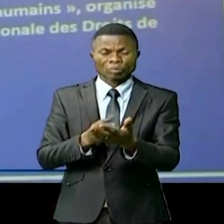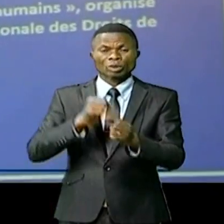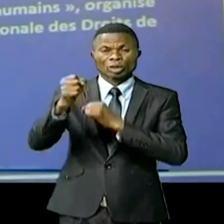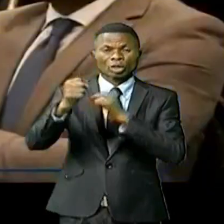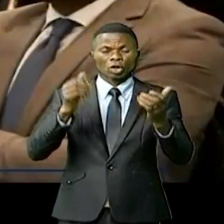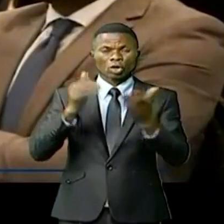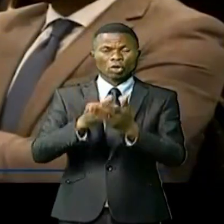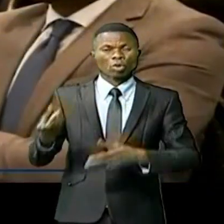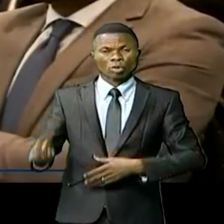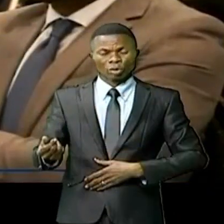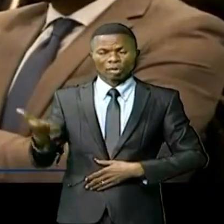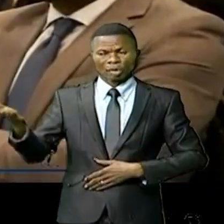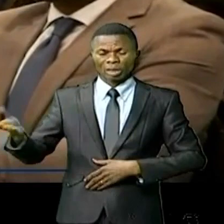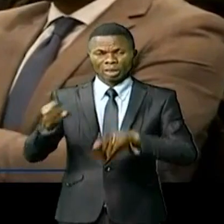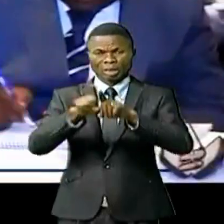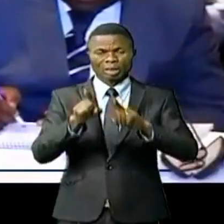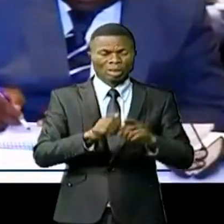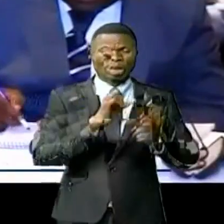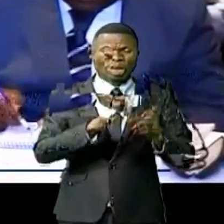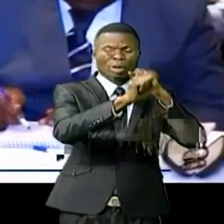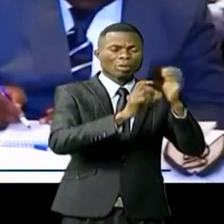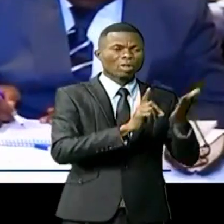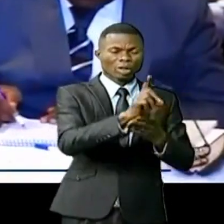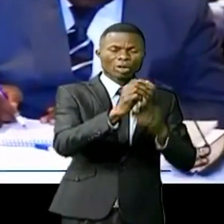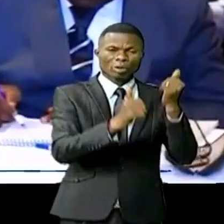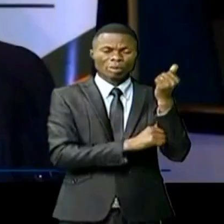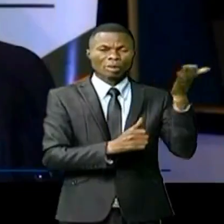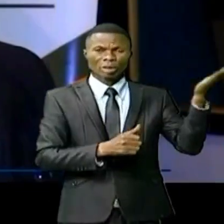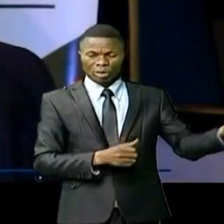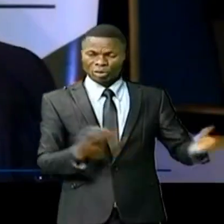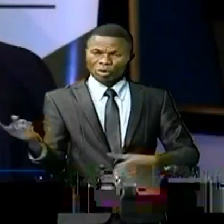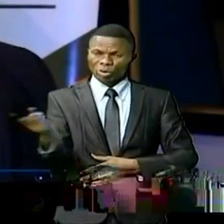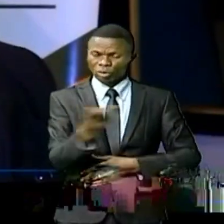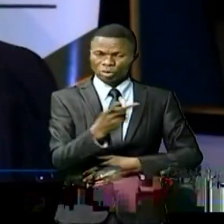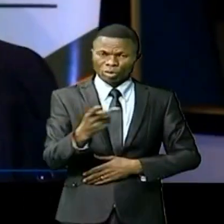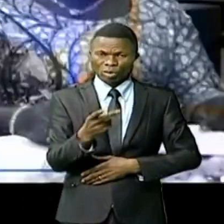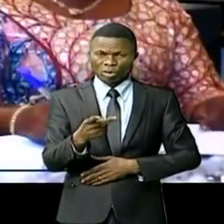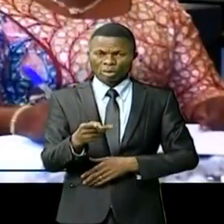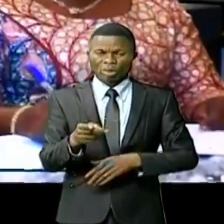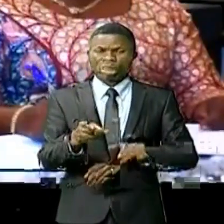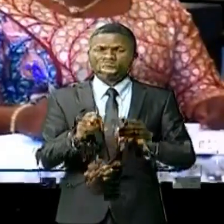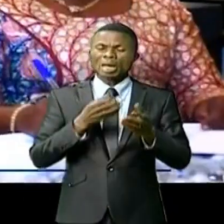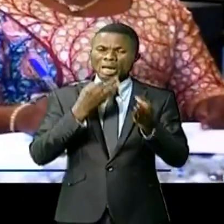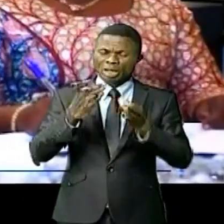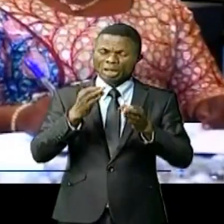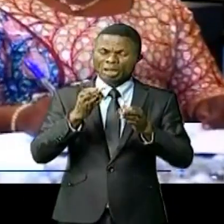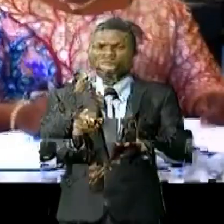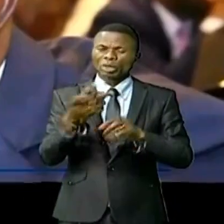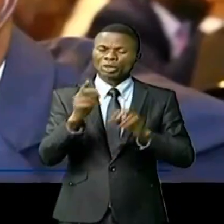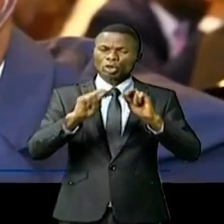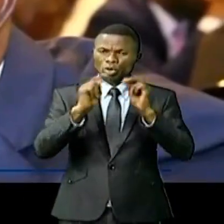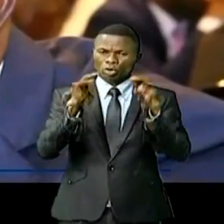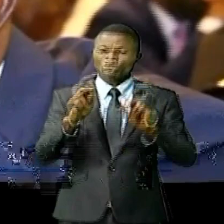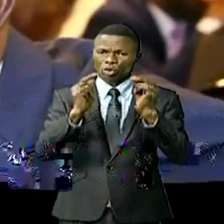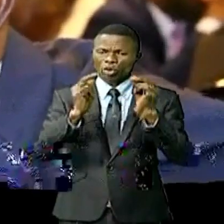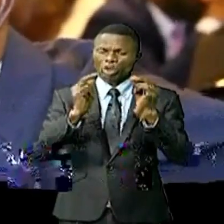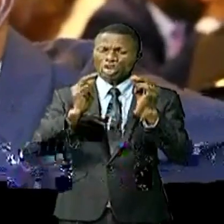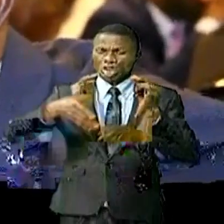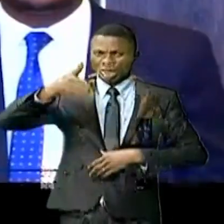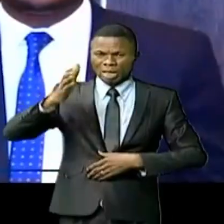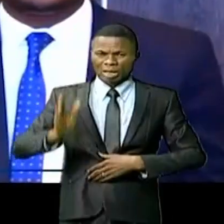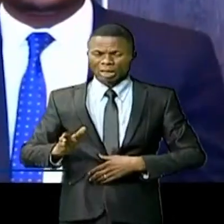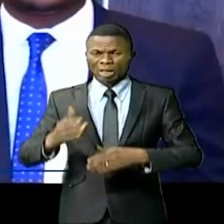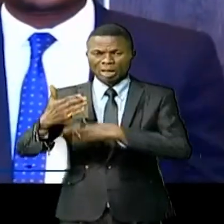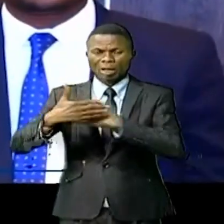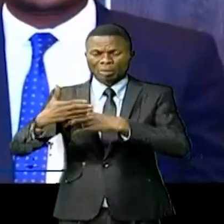la corruption d'un côté et la promotion de droits de l'homme de l'autre, c'est un peu comme deux mondes séparées. Services socialistes rattachés à